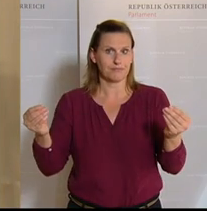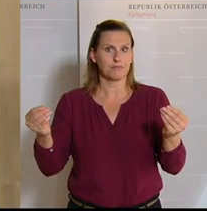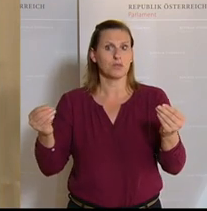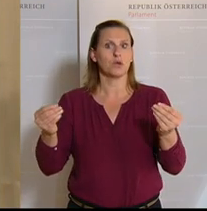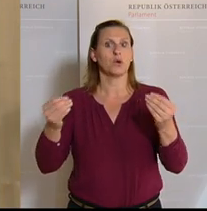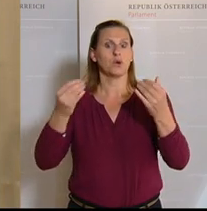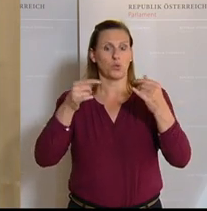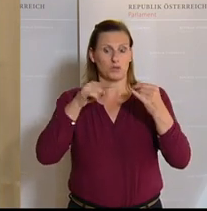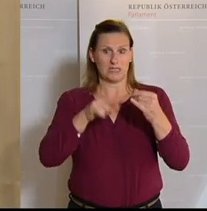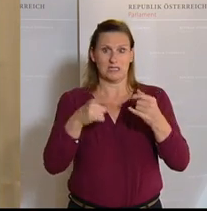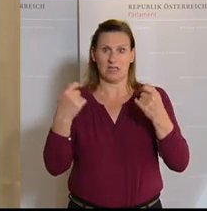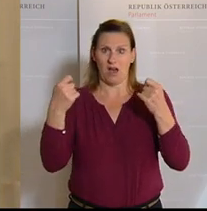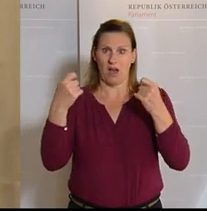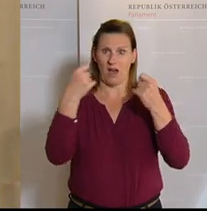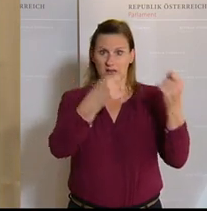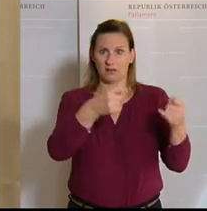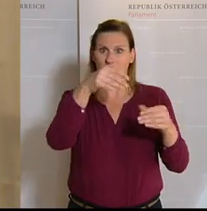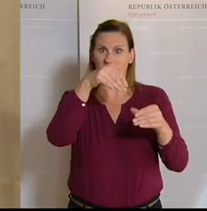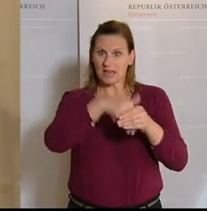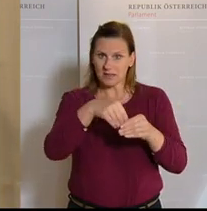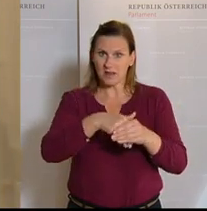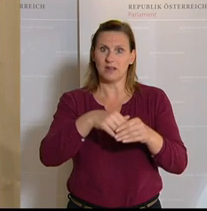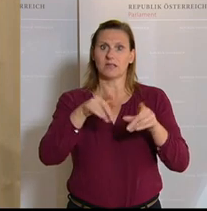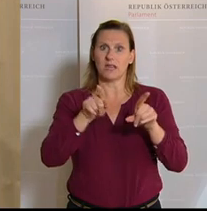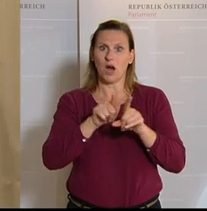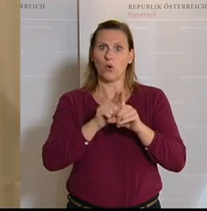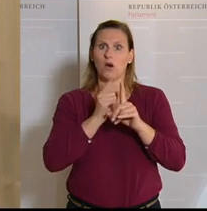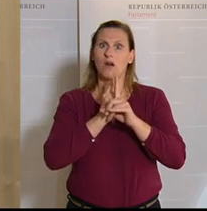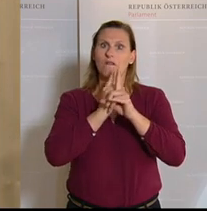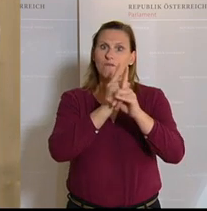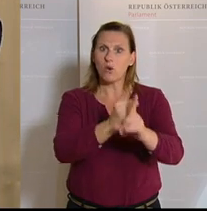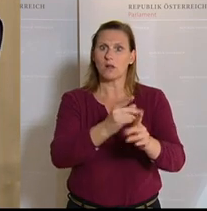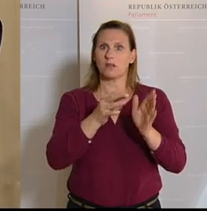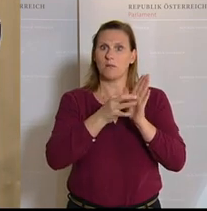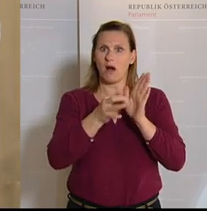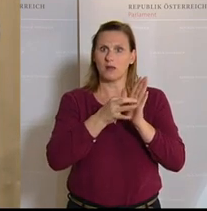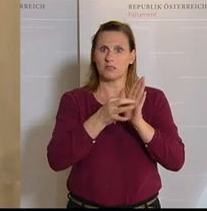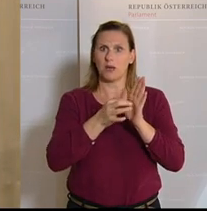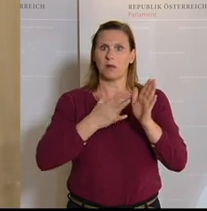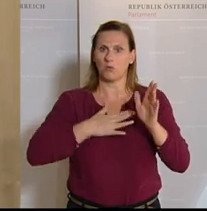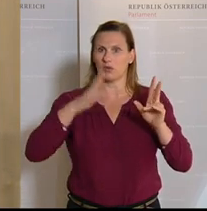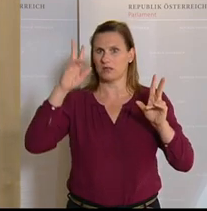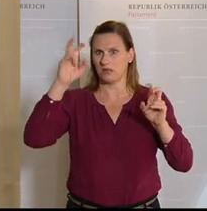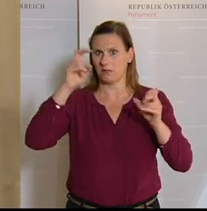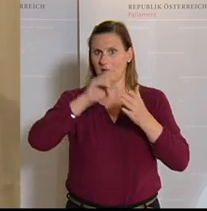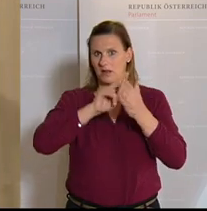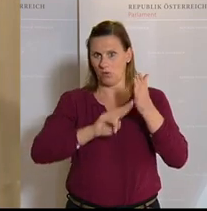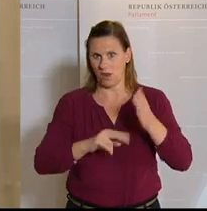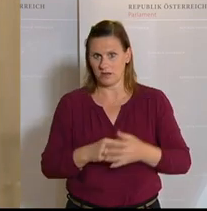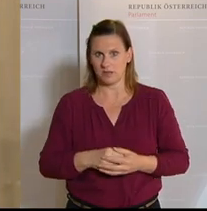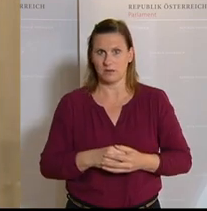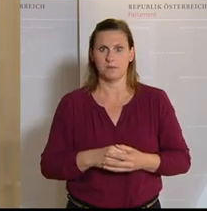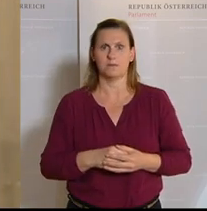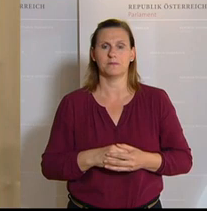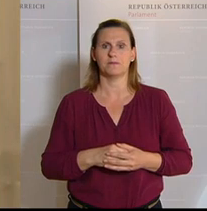Entschließungsantrag beinhaltet folgende Maßnahmen, die ich beispielhaft aufzählen möchte.